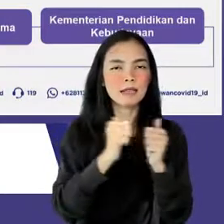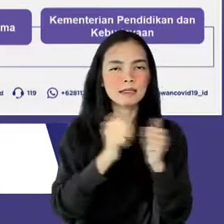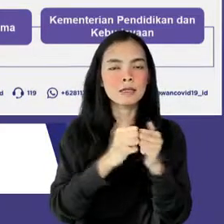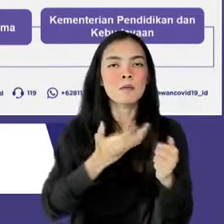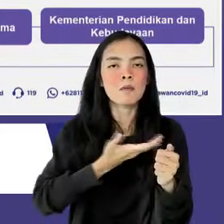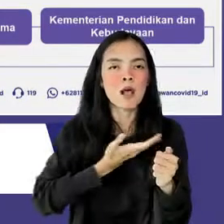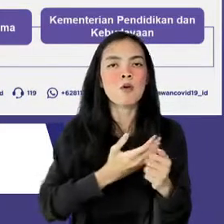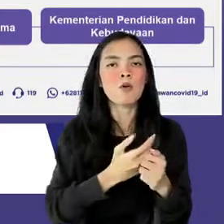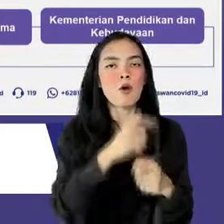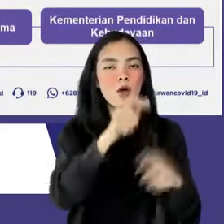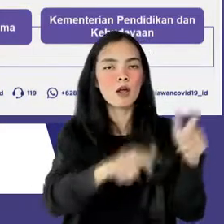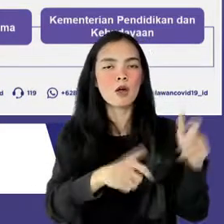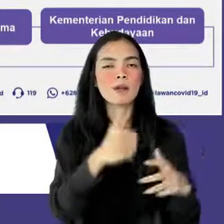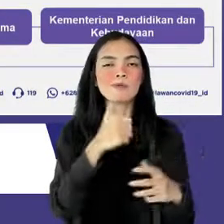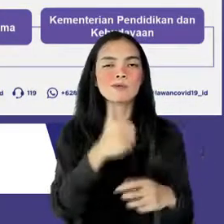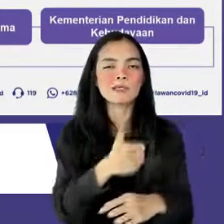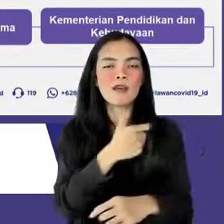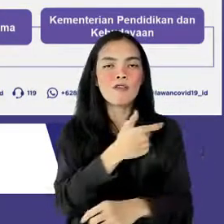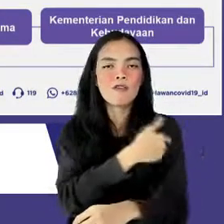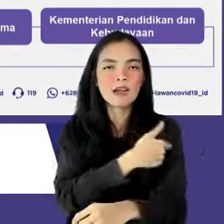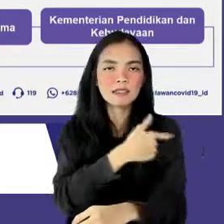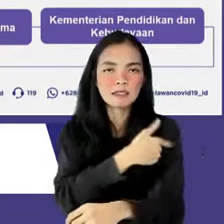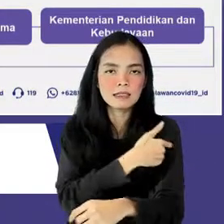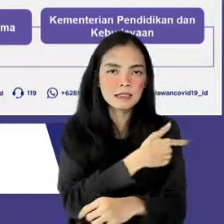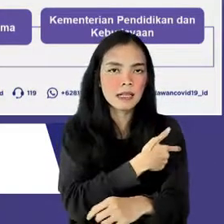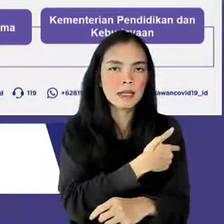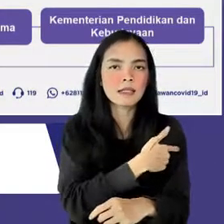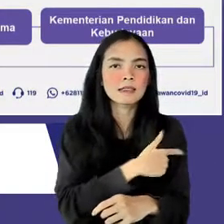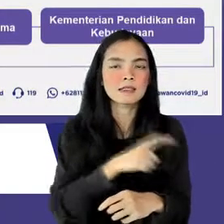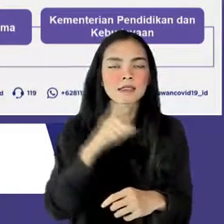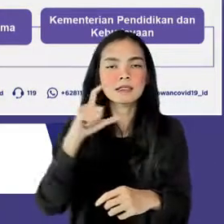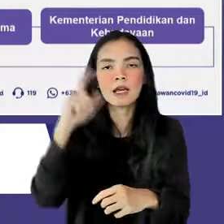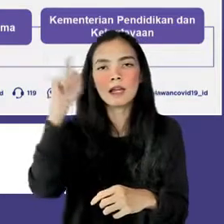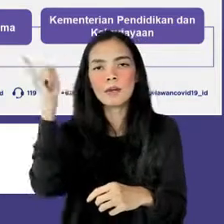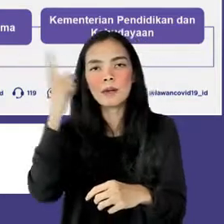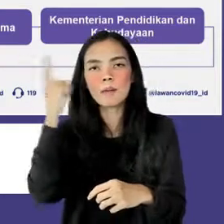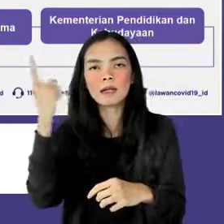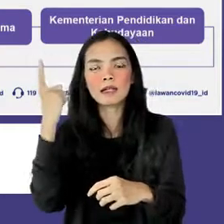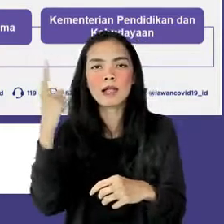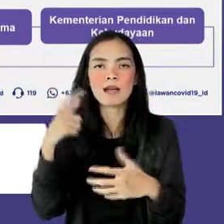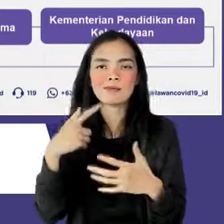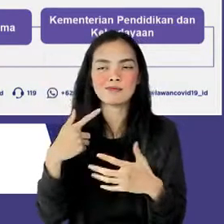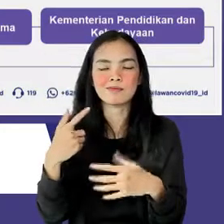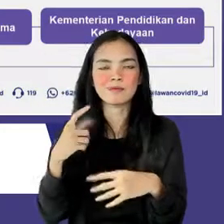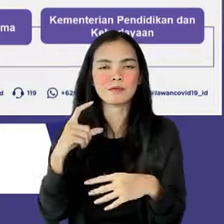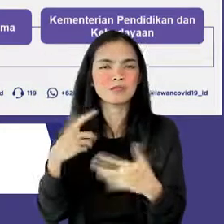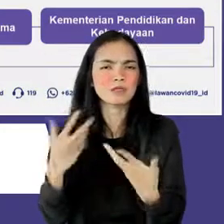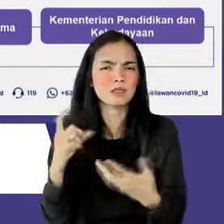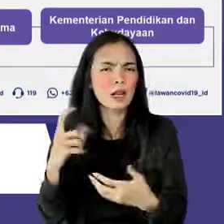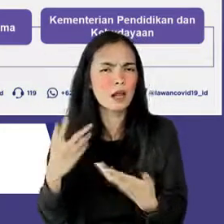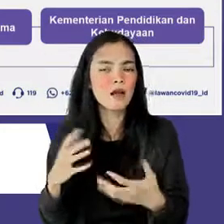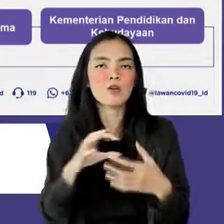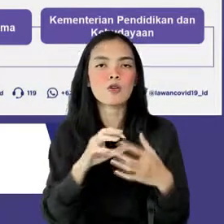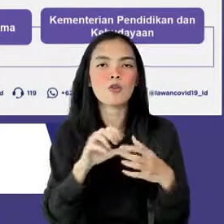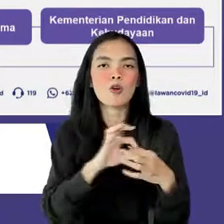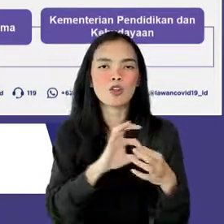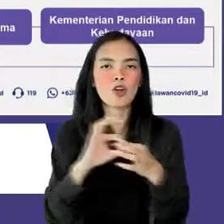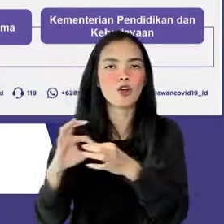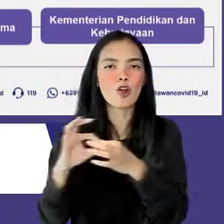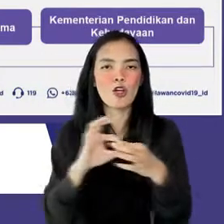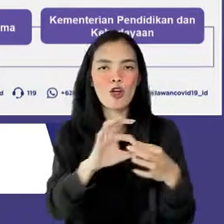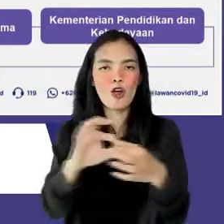mampu mengakses vaksin dengan baik dengan skema pemerintah atau gotong royong. Kedua,